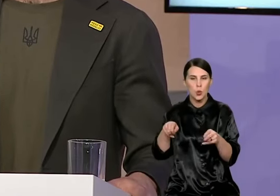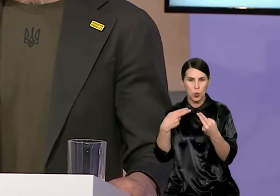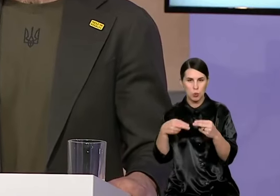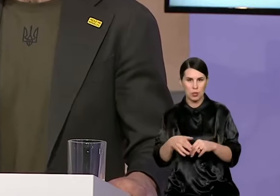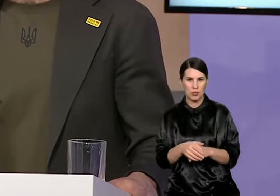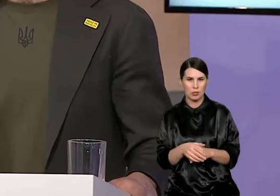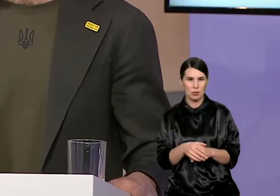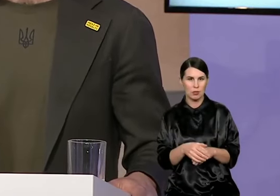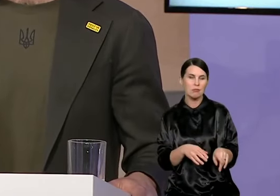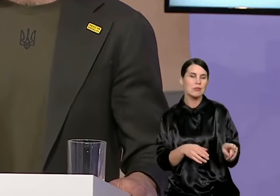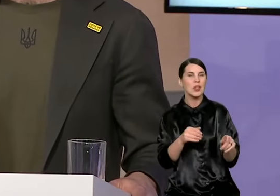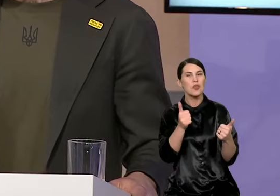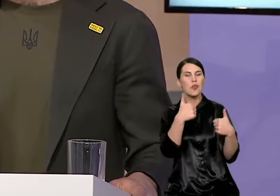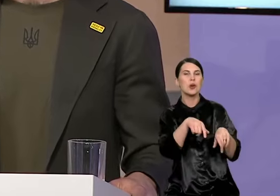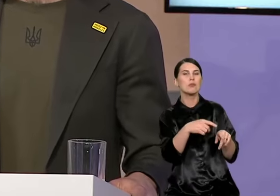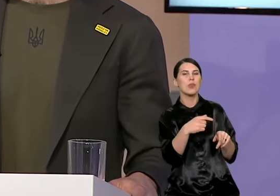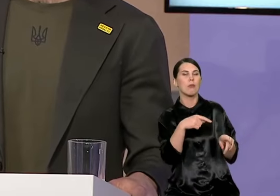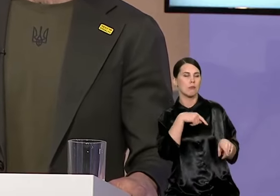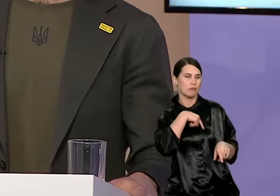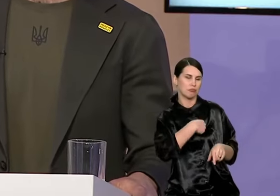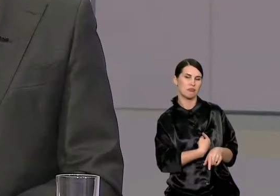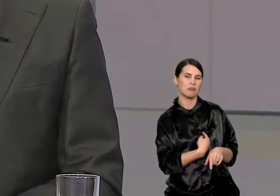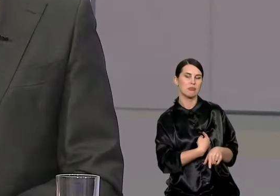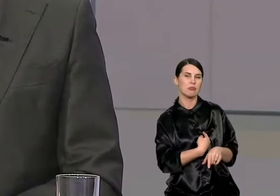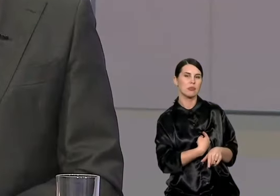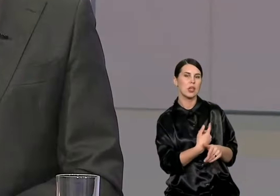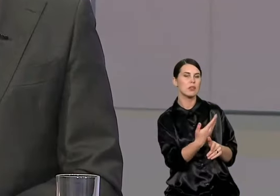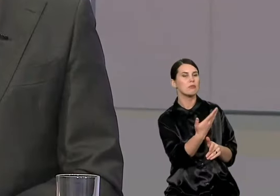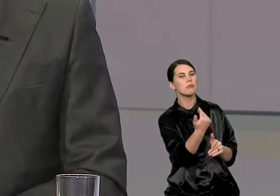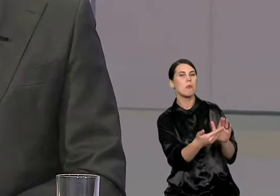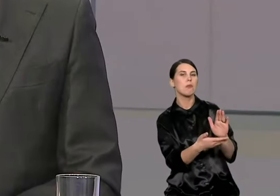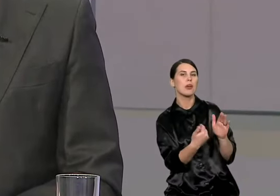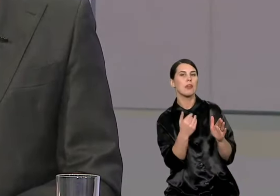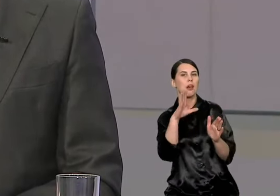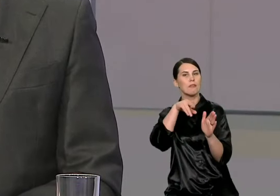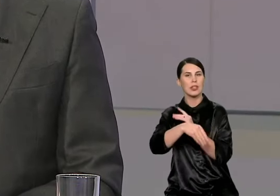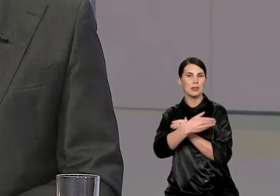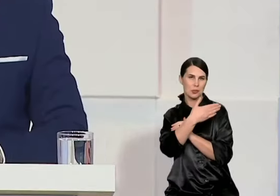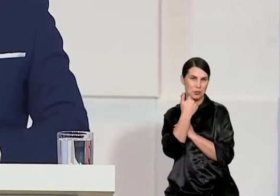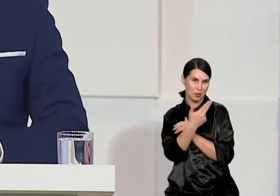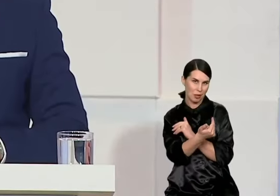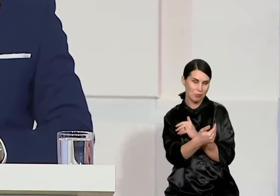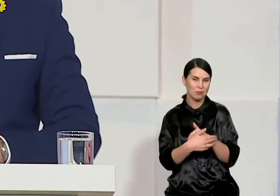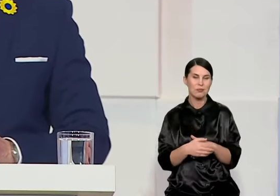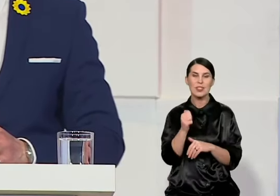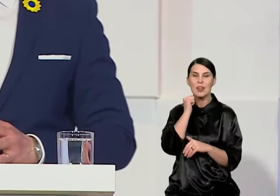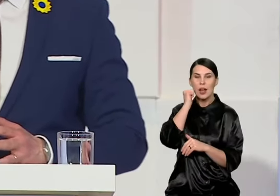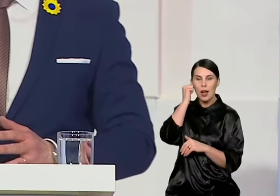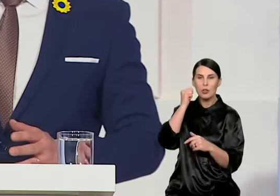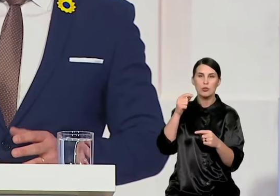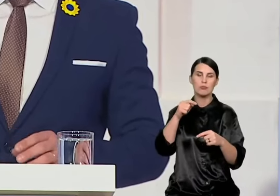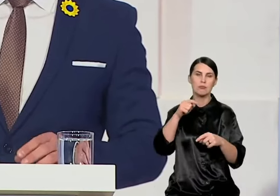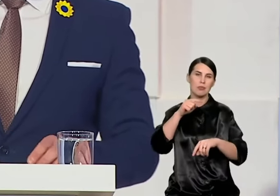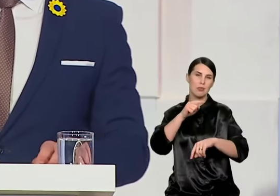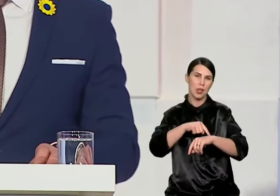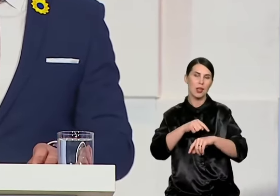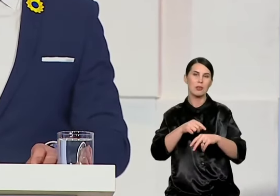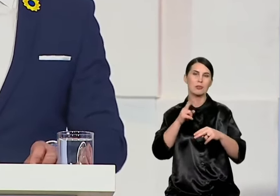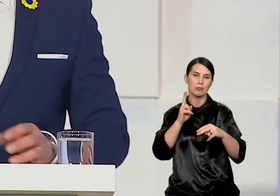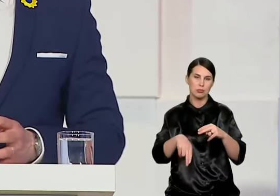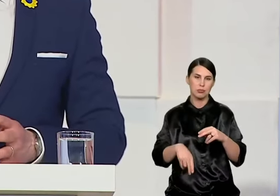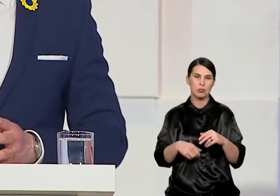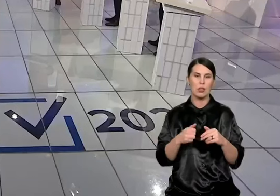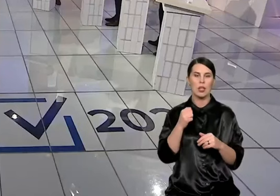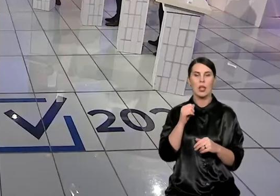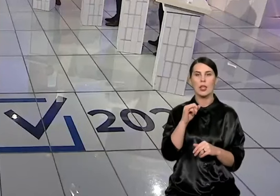poniai Keliūnai, labai skaudu, kad jūsų nieks į tą klubą nekviečia. Ačiūs Žeklikas, laikas baigėsi. Dėkui visiems dalyviams. Ramojus